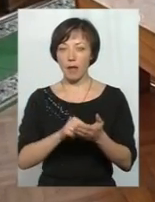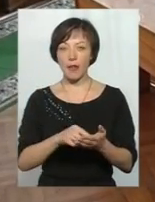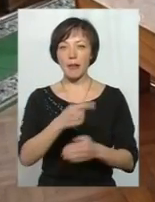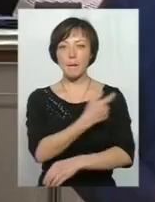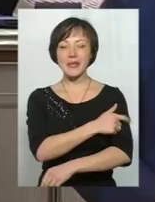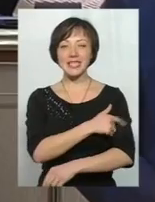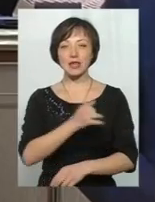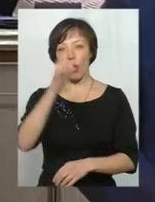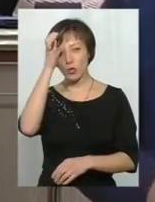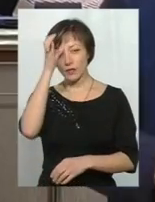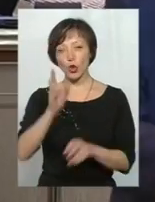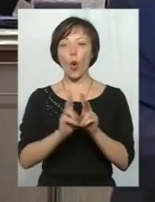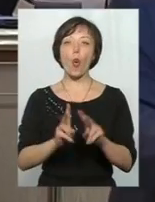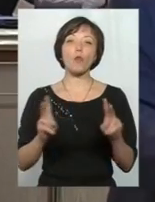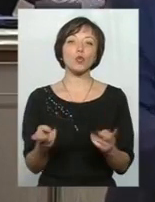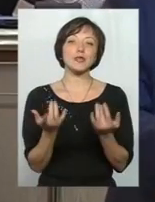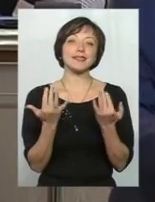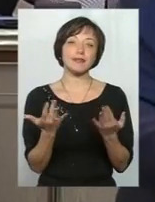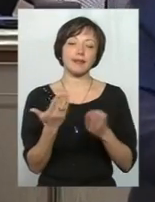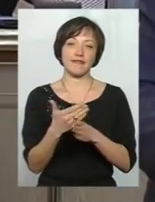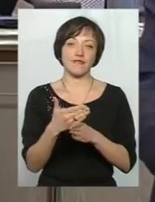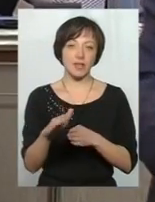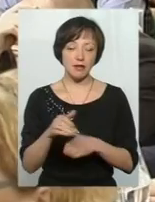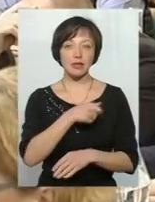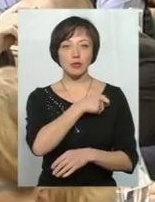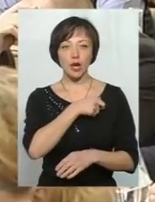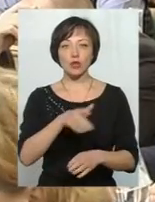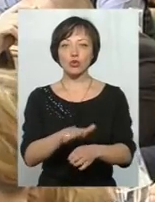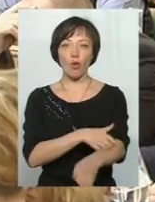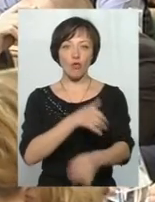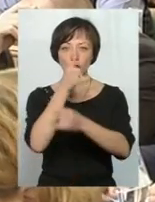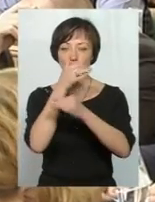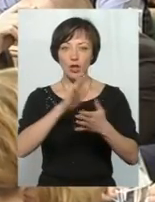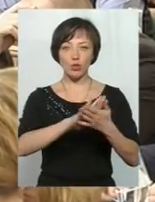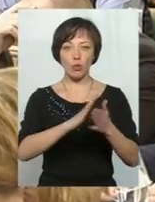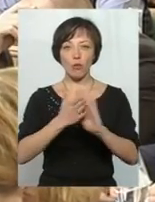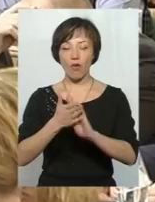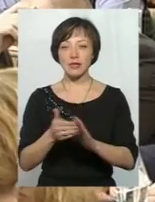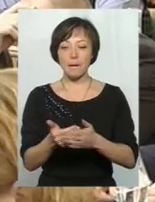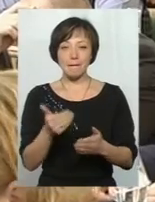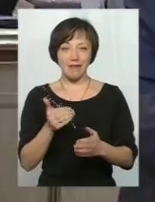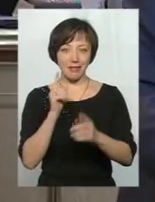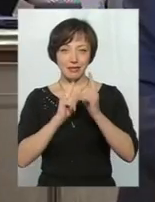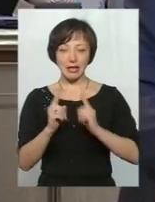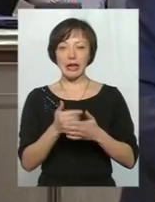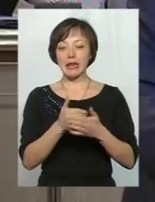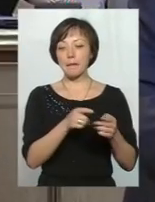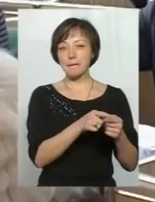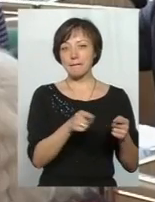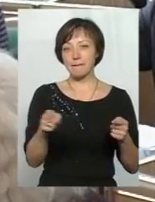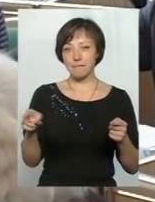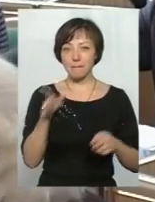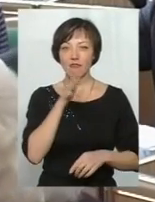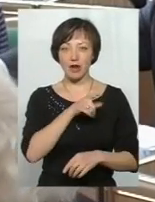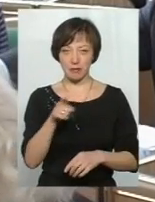освіту. Проте кому та скільки виділити, депутати довго не могли домовитися ні перед сесією, ні під час неї.